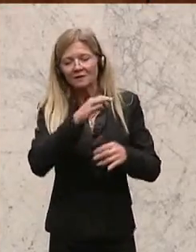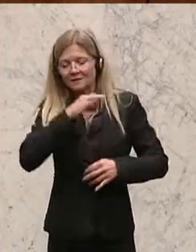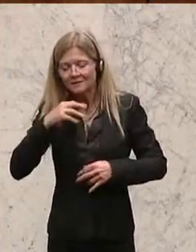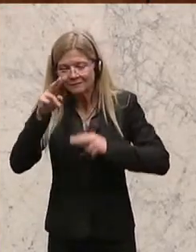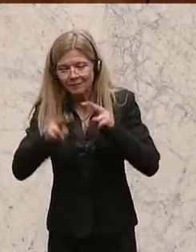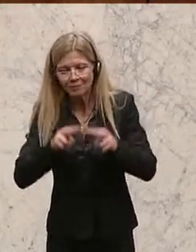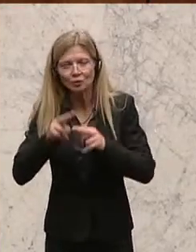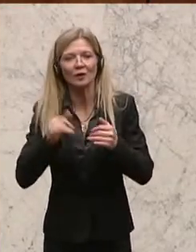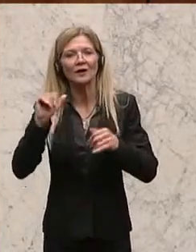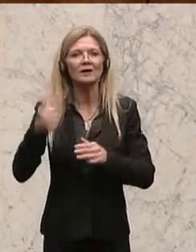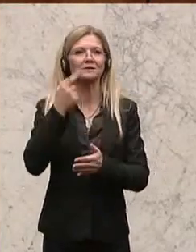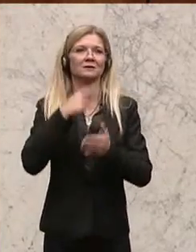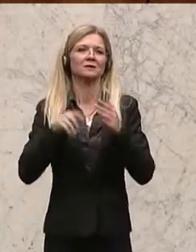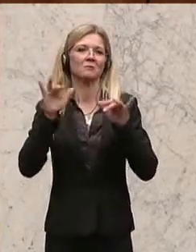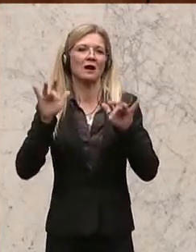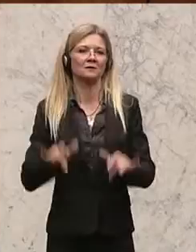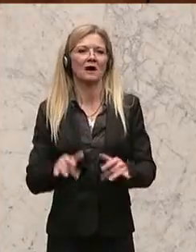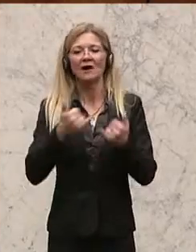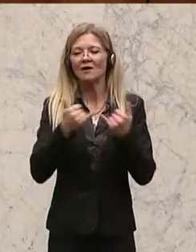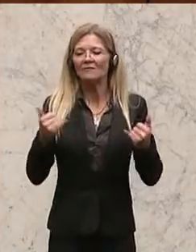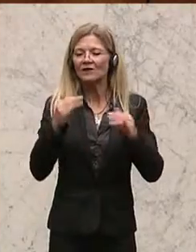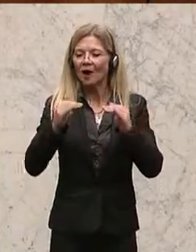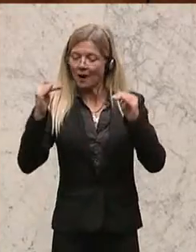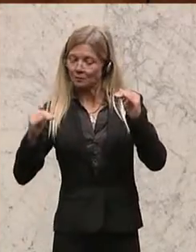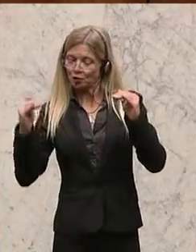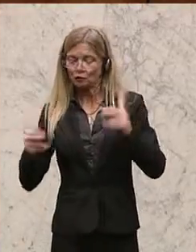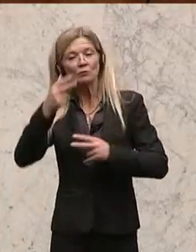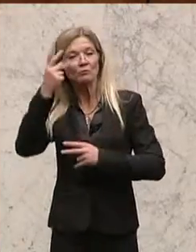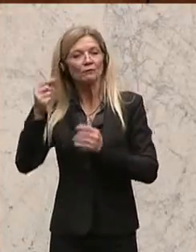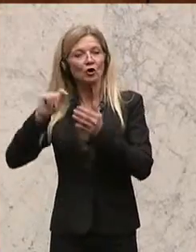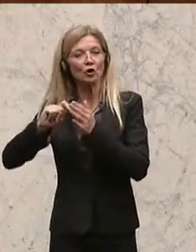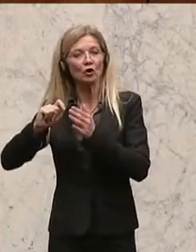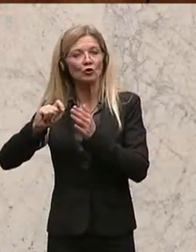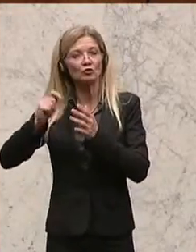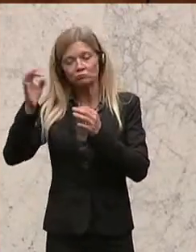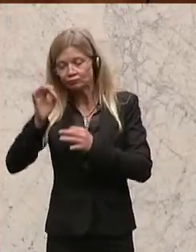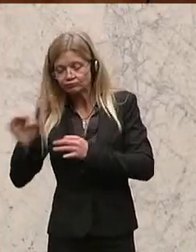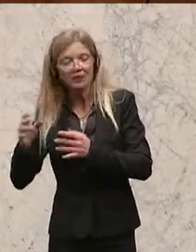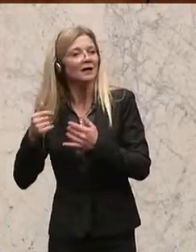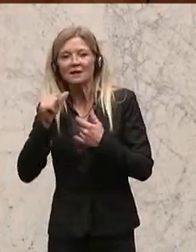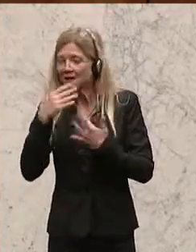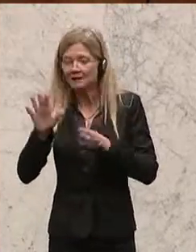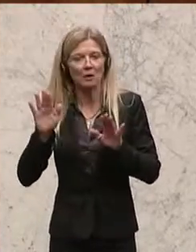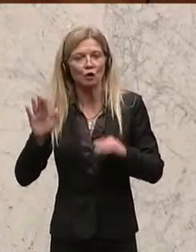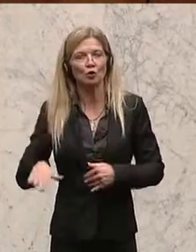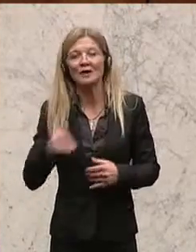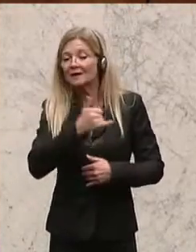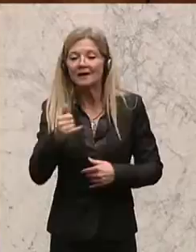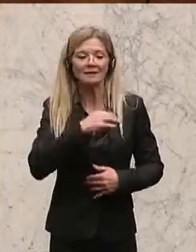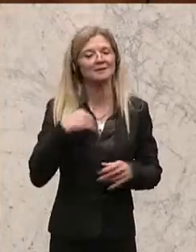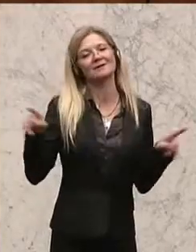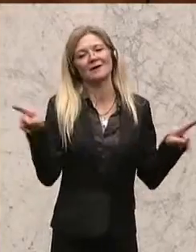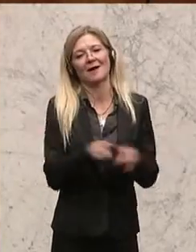der abgestufte Bevölkerungsschlüssel nicht mehr gelten soll, sondern tatsächlich jedes Kind gleich viel wert ist. Natürlich werden die